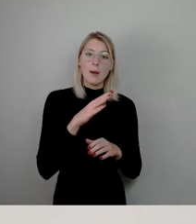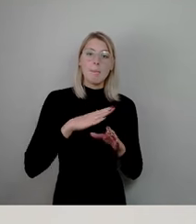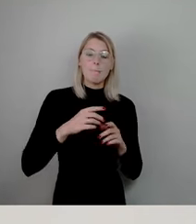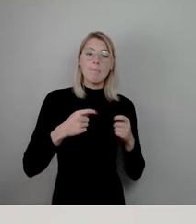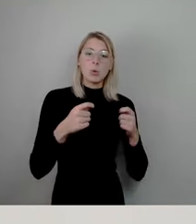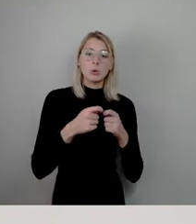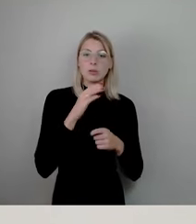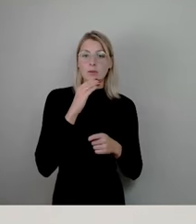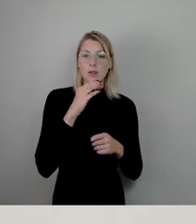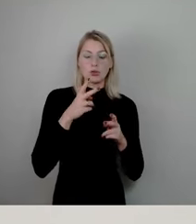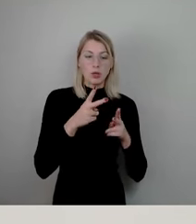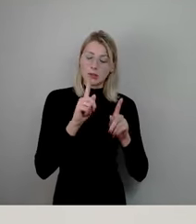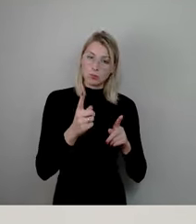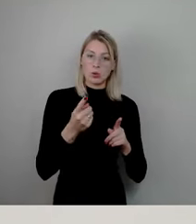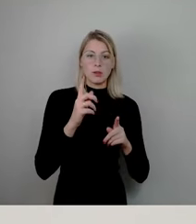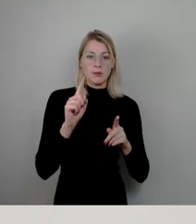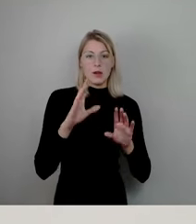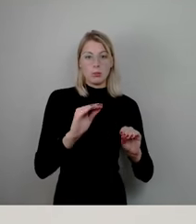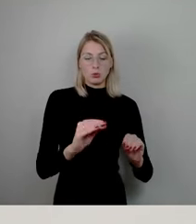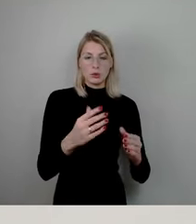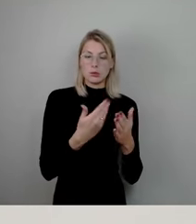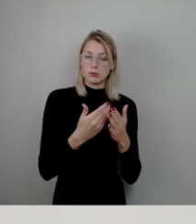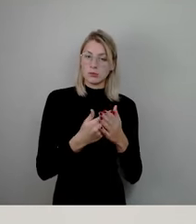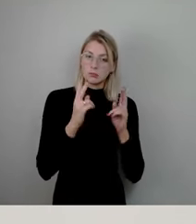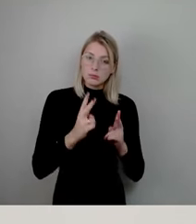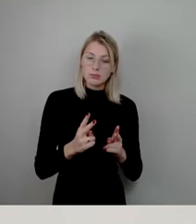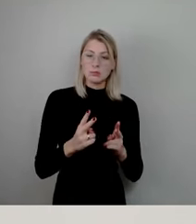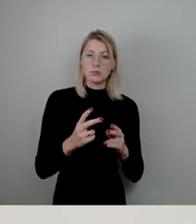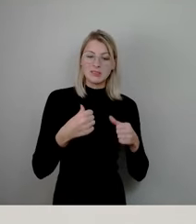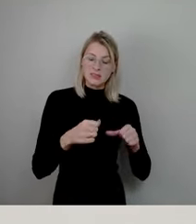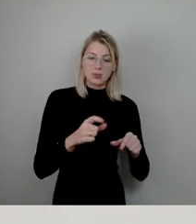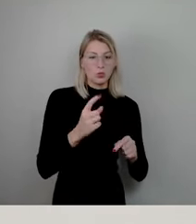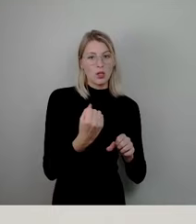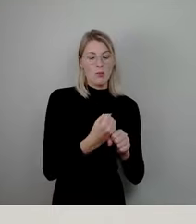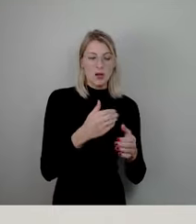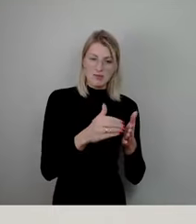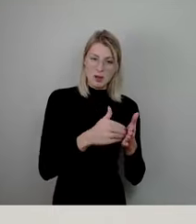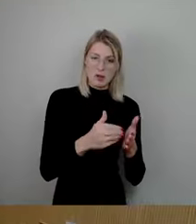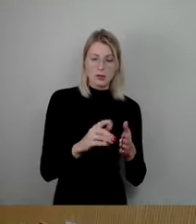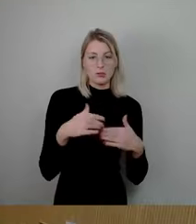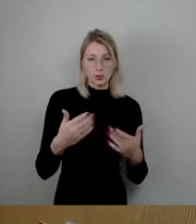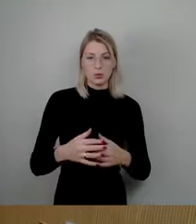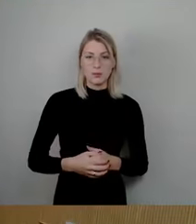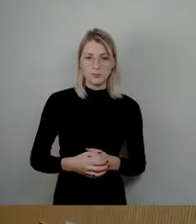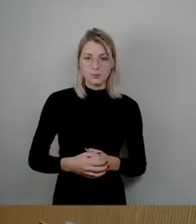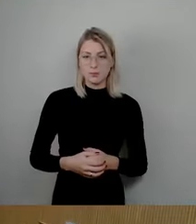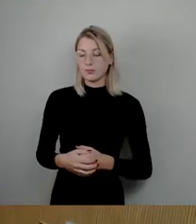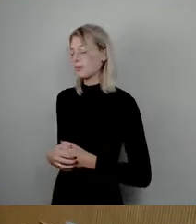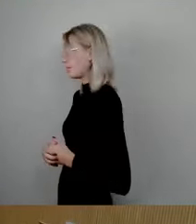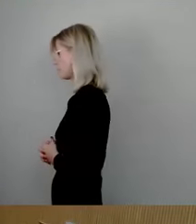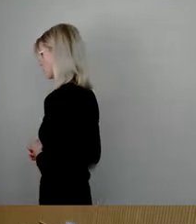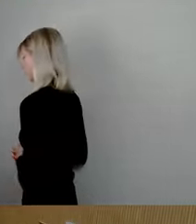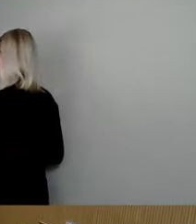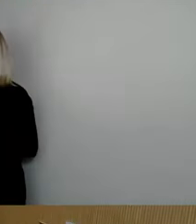werden muss. Und deshalb ist es dringend geboten, diese Arbeiten fortzusetzen, was wir natürlich tun. So wird noch das